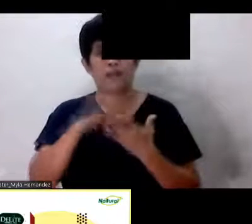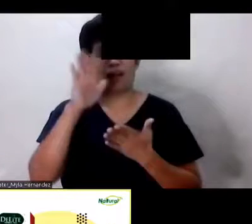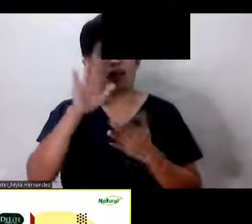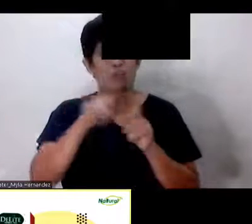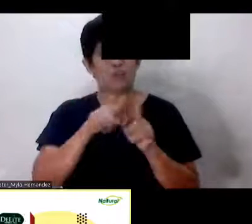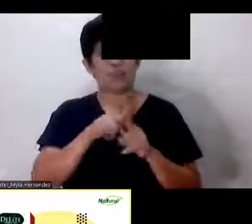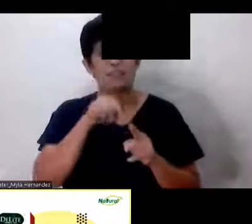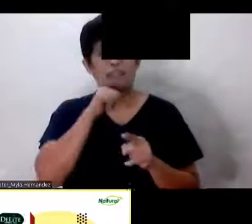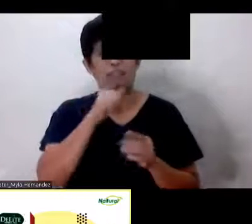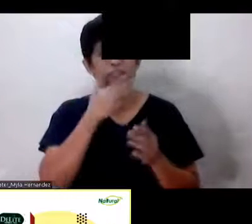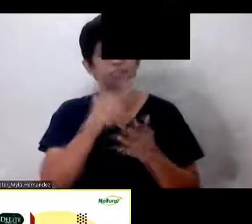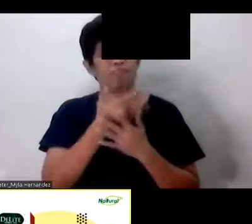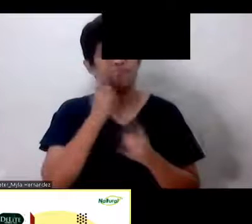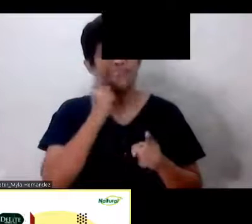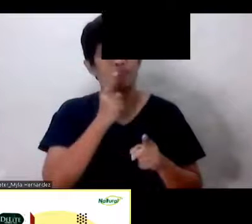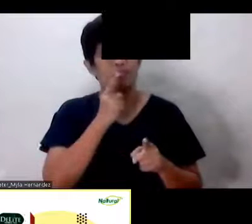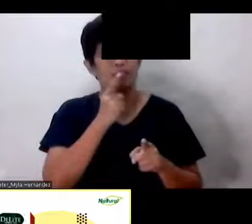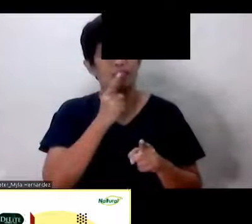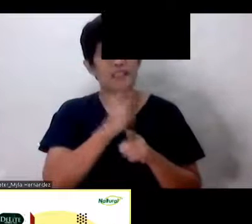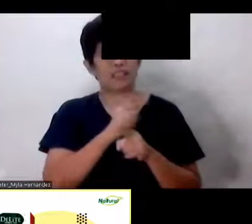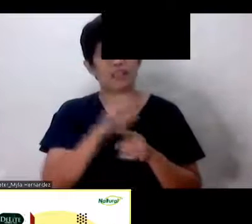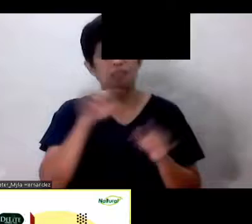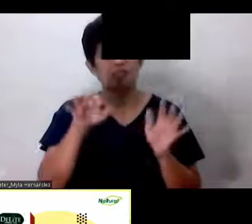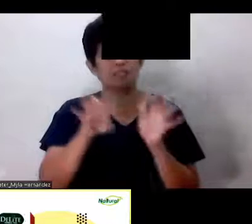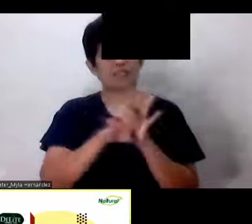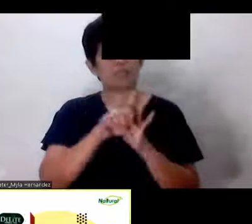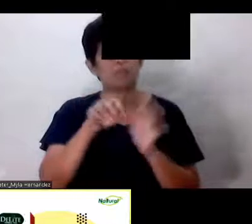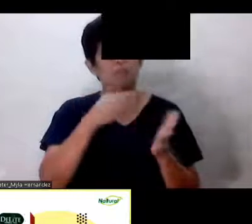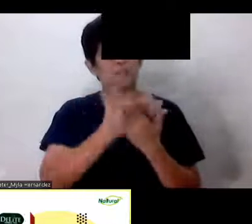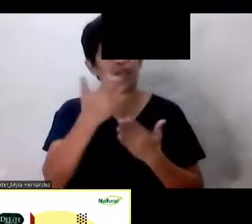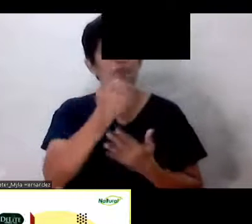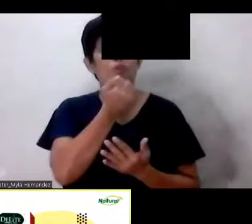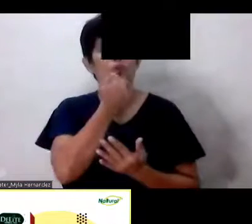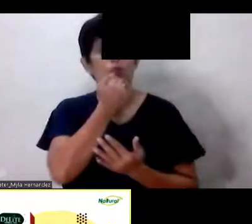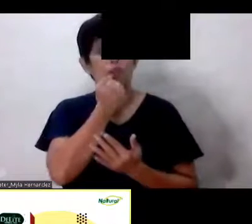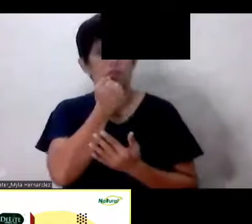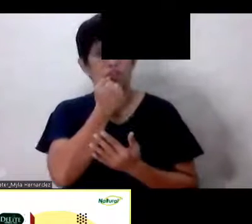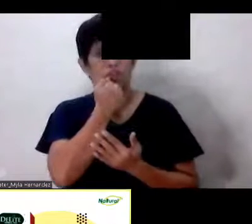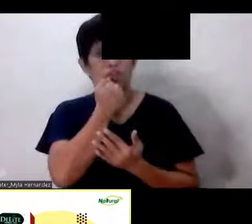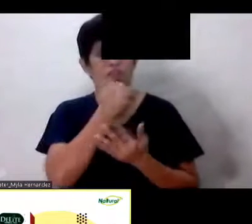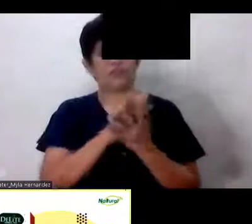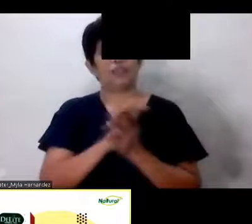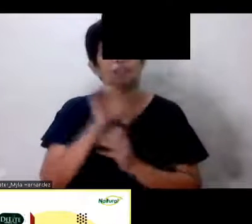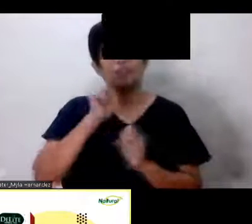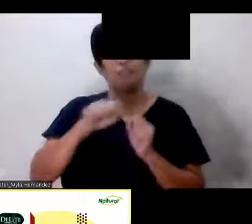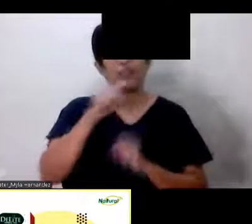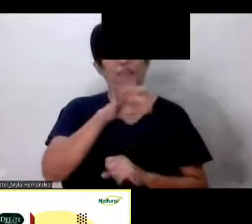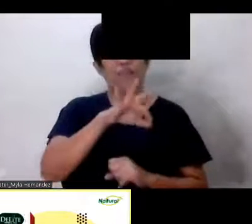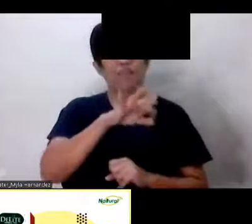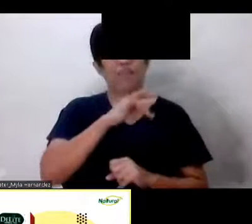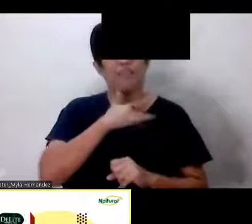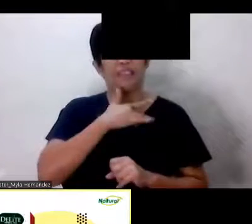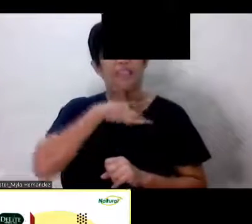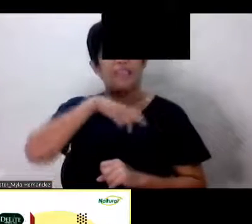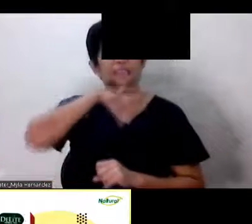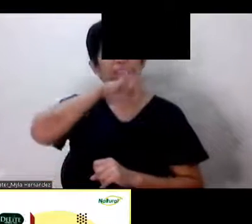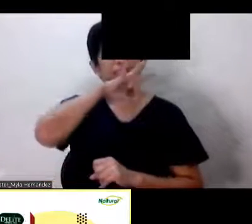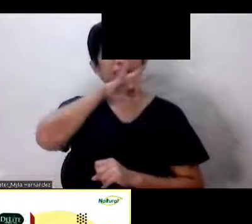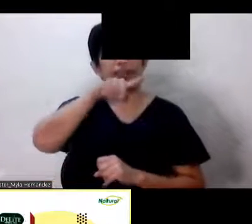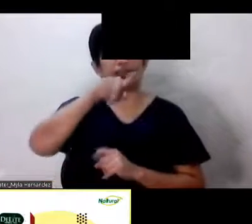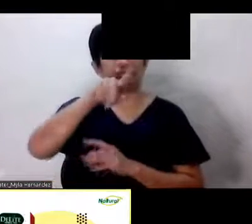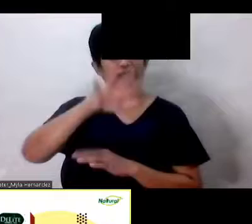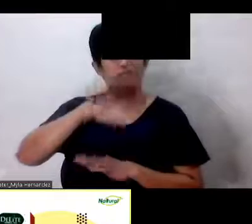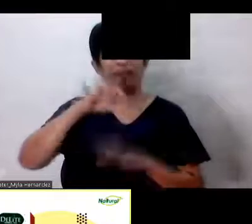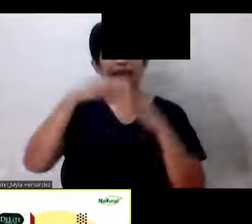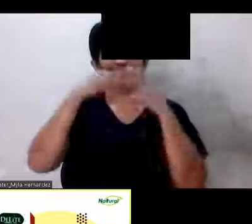sangkap Yung nabili ay hindi pareho So nararamdaman natin Ang kanilang frustration Nararamdaman natin Ang kanilang